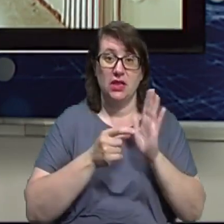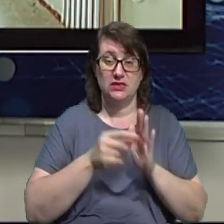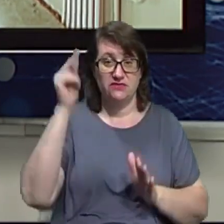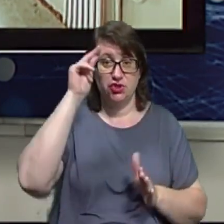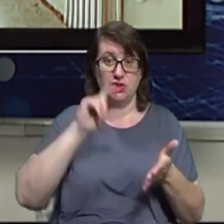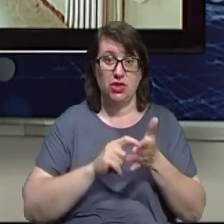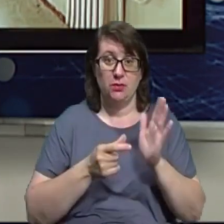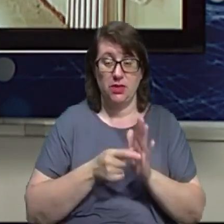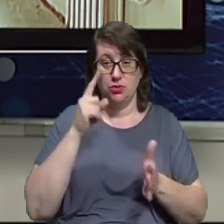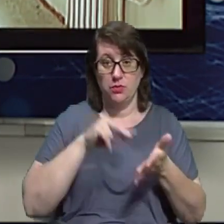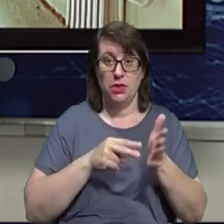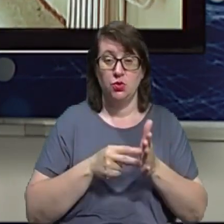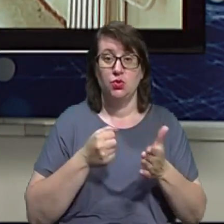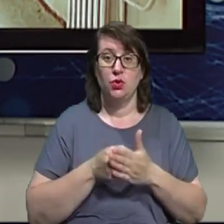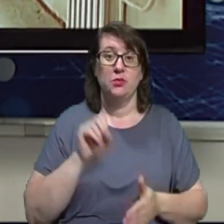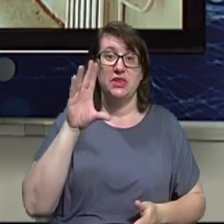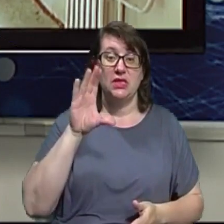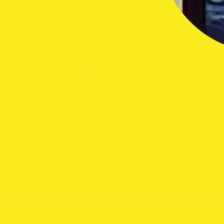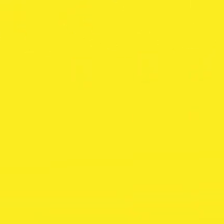планують до 15 серпня.